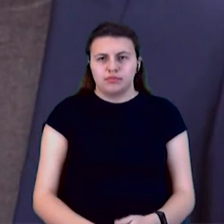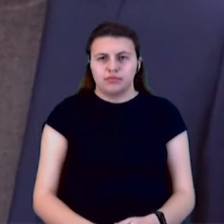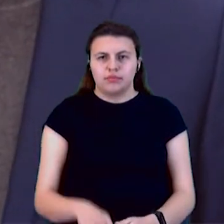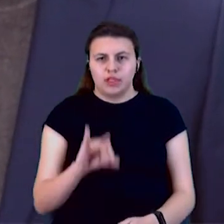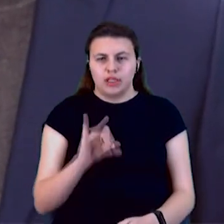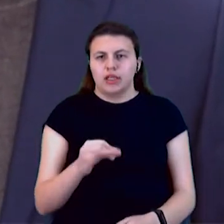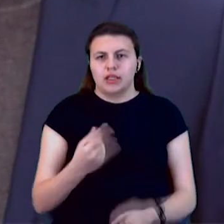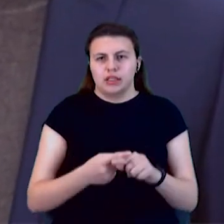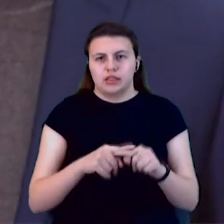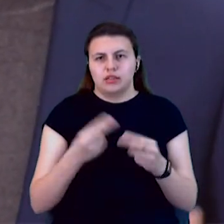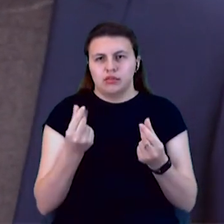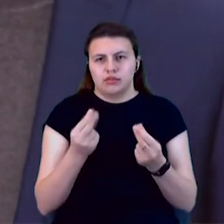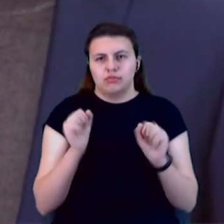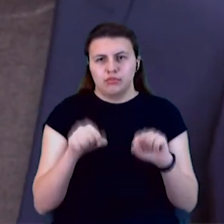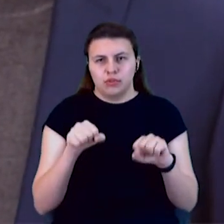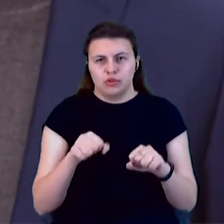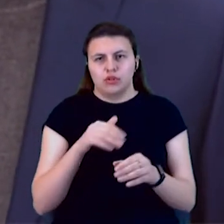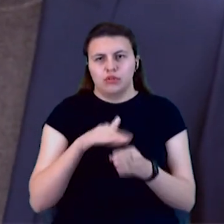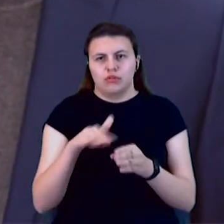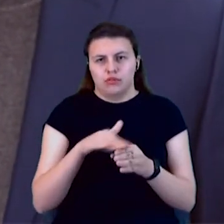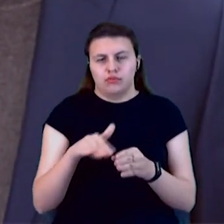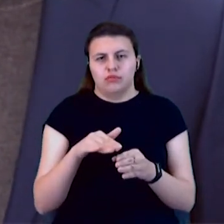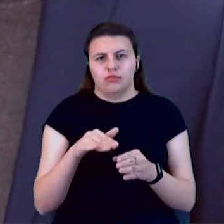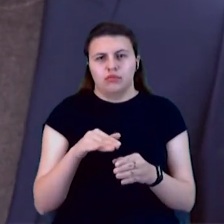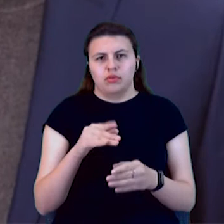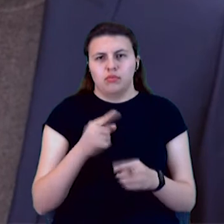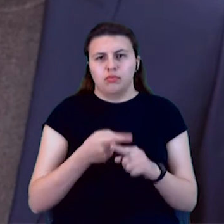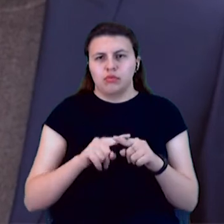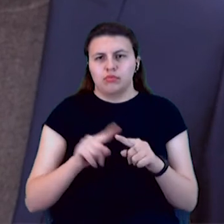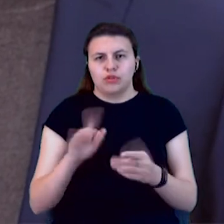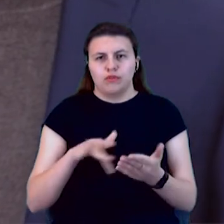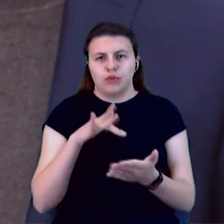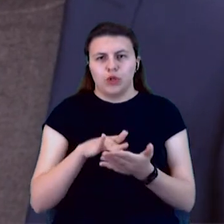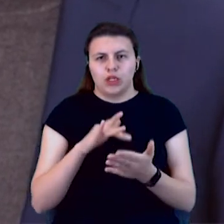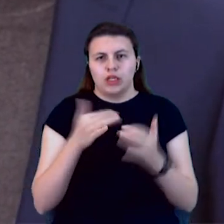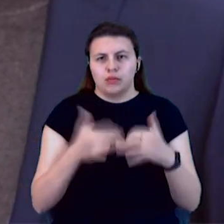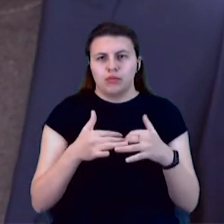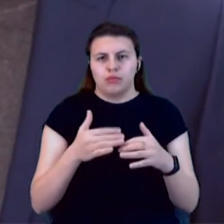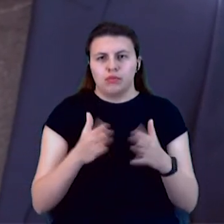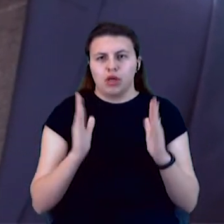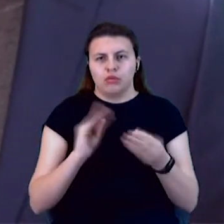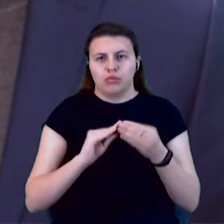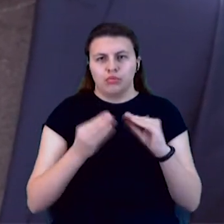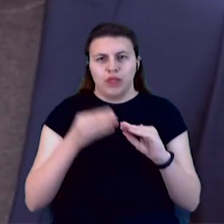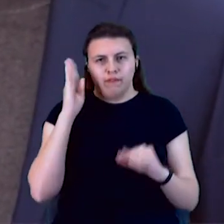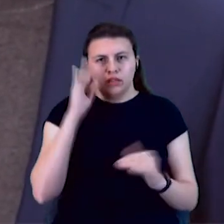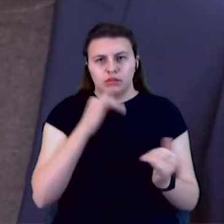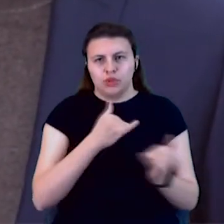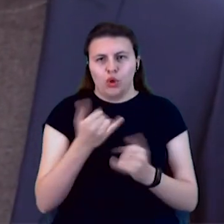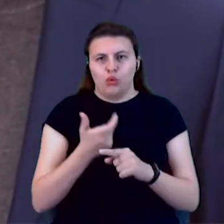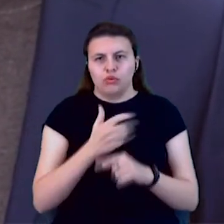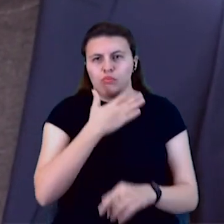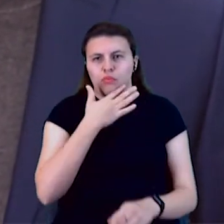средств, я думаю, це вполне реально осуществить, тому що в місті Краматорській дуже багато проблеми з водоснабженням. дуже багато жителі